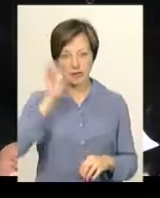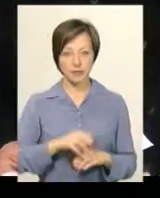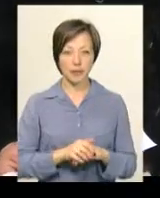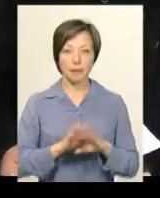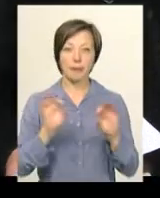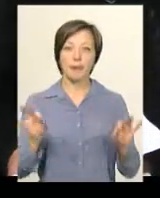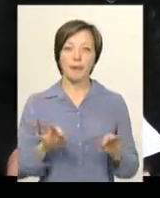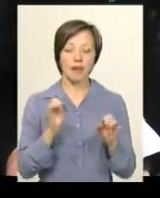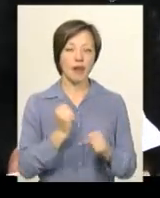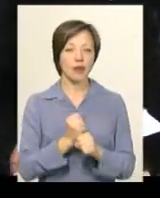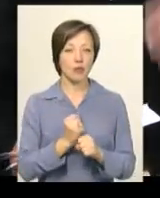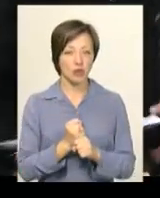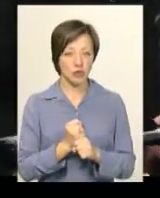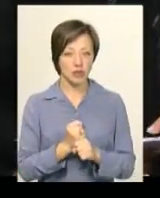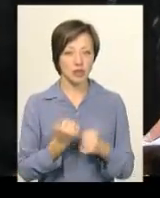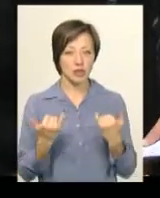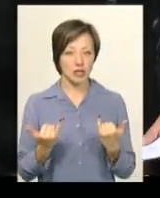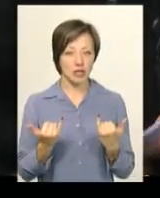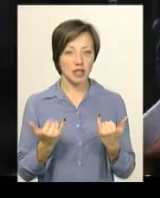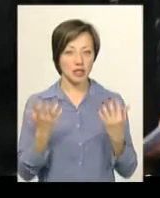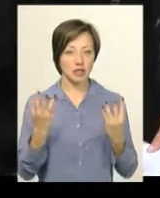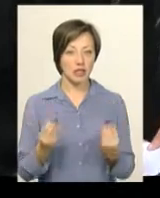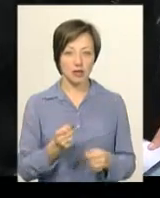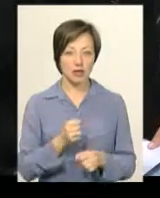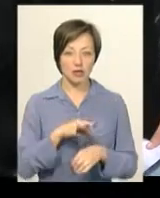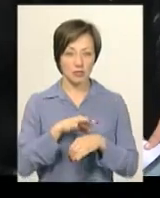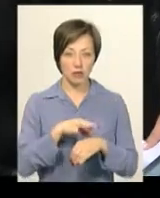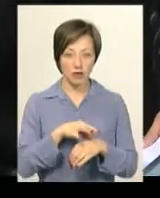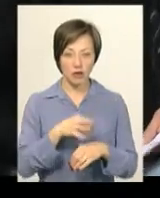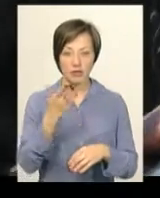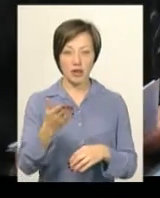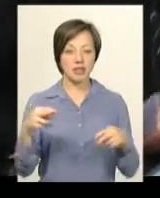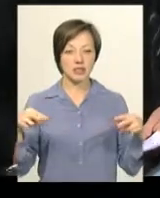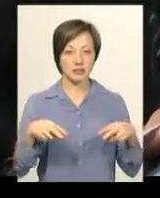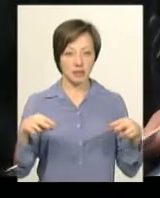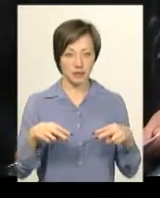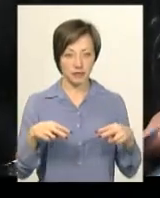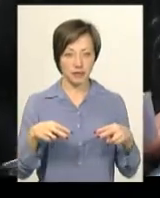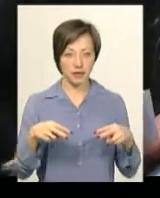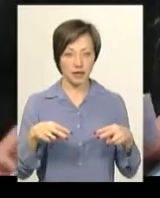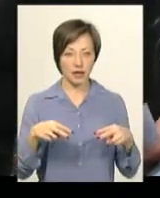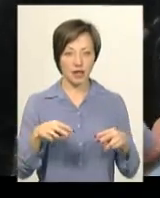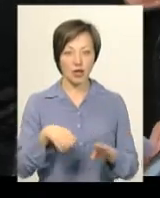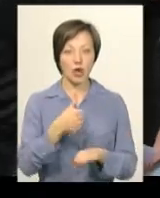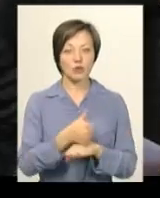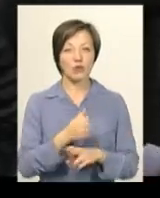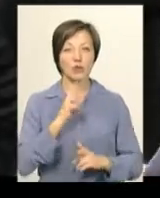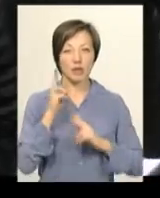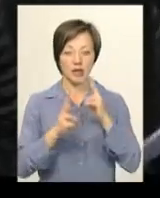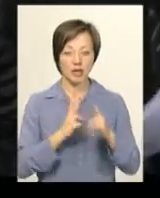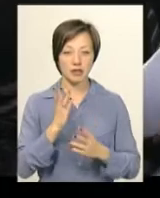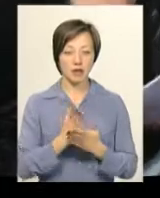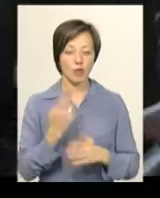ніякі роботи на даний момент не проводяться, є свідками, а основною претензією є